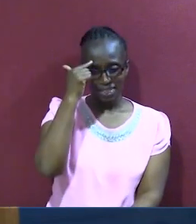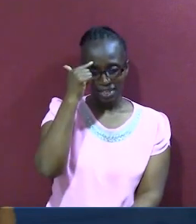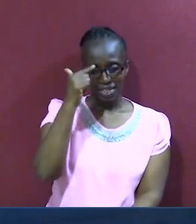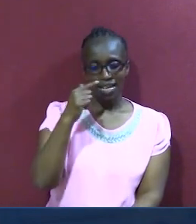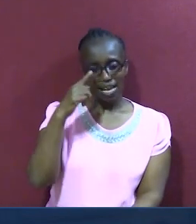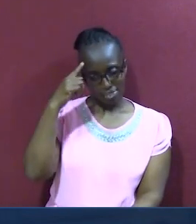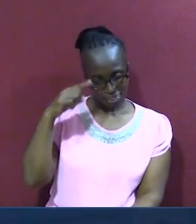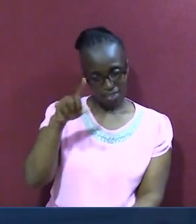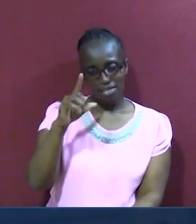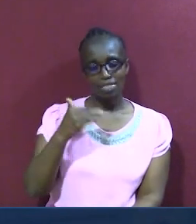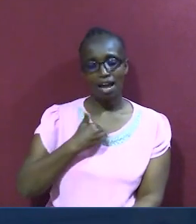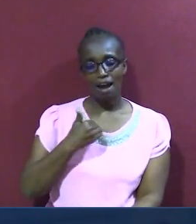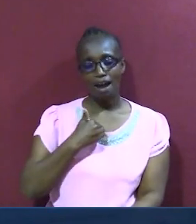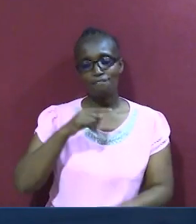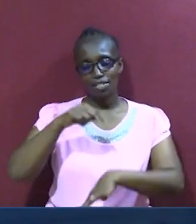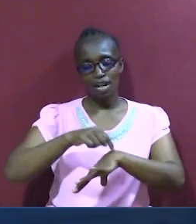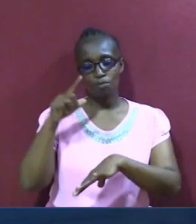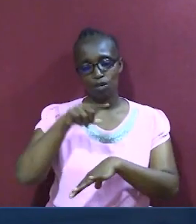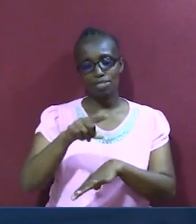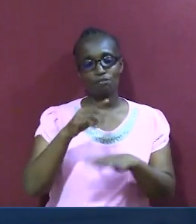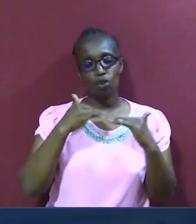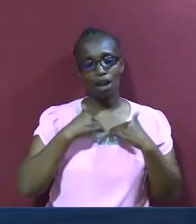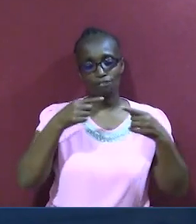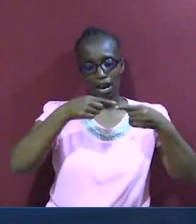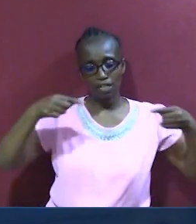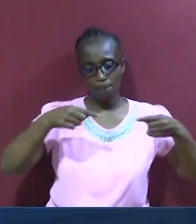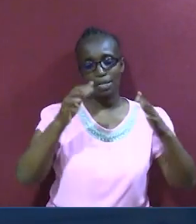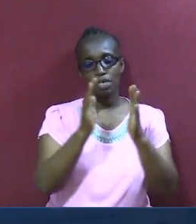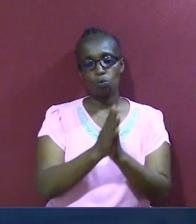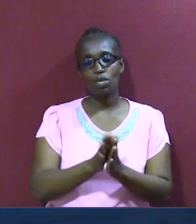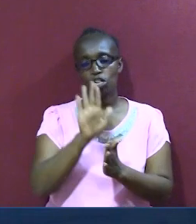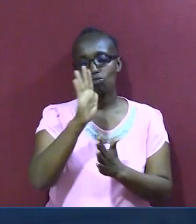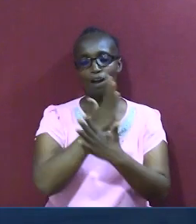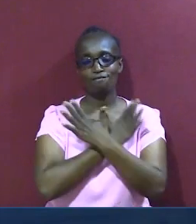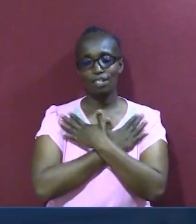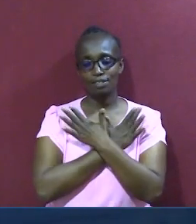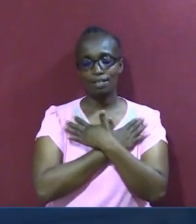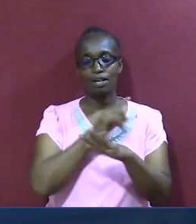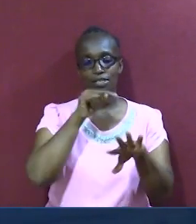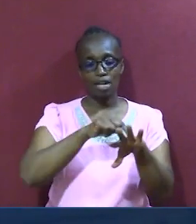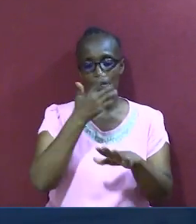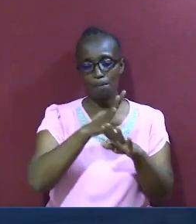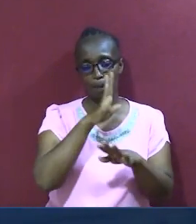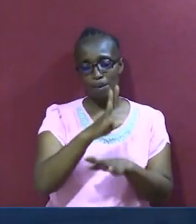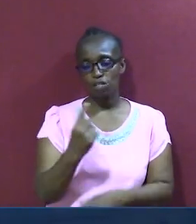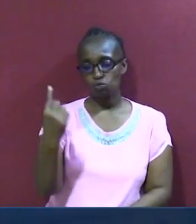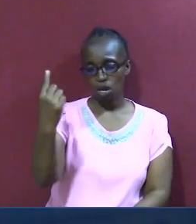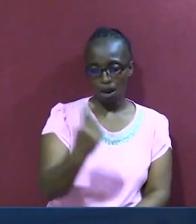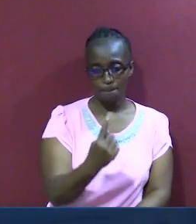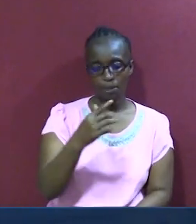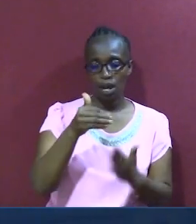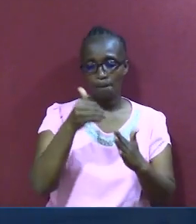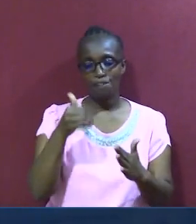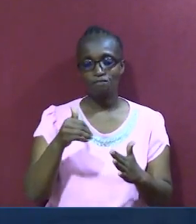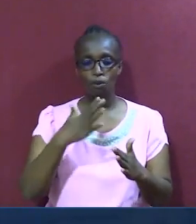unakosana na kila mtu, wakati ya mbapo, unatokia maali tu, ata kama ni katika kikundi fulani,